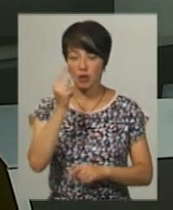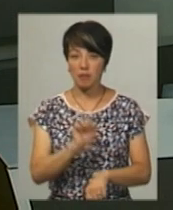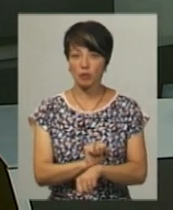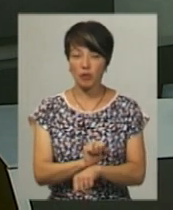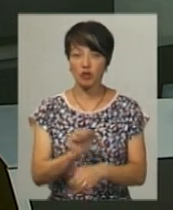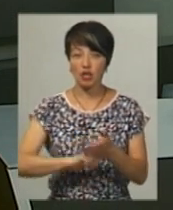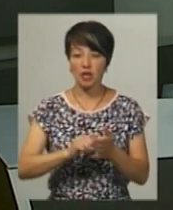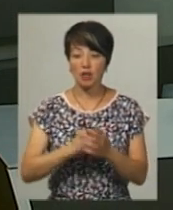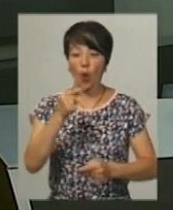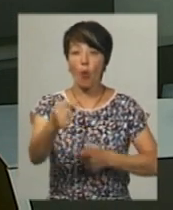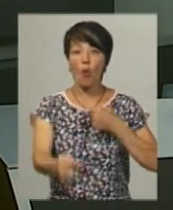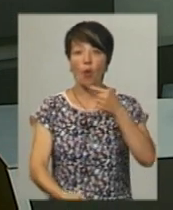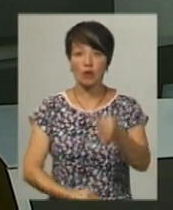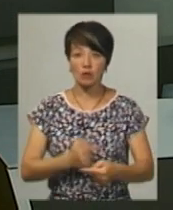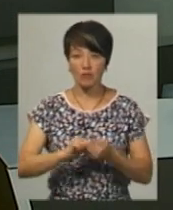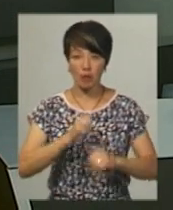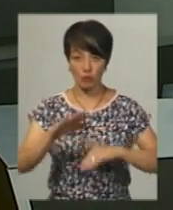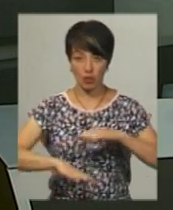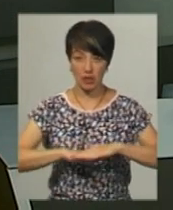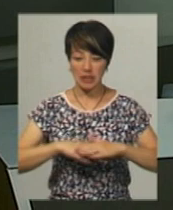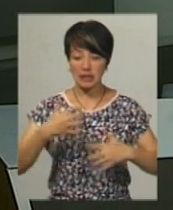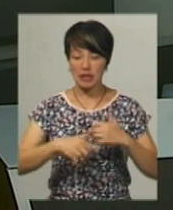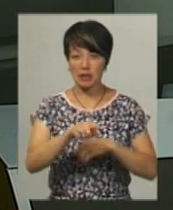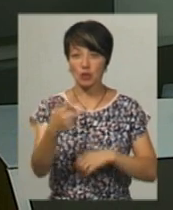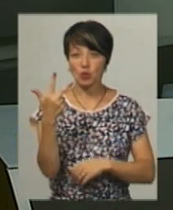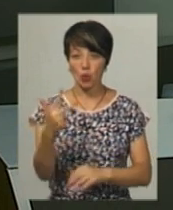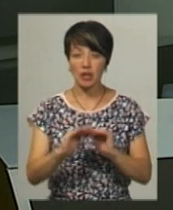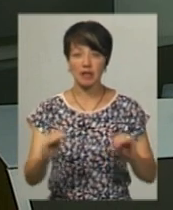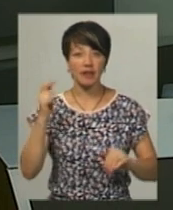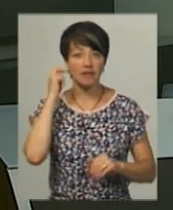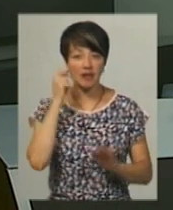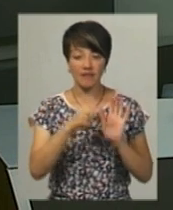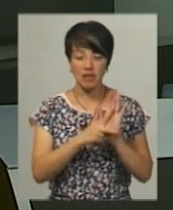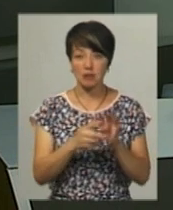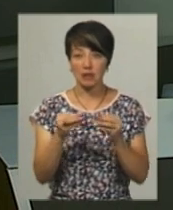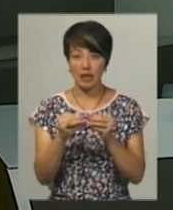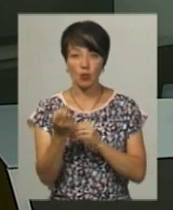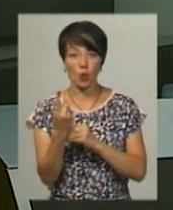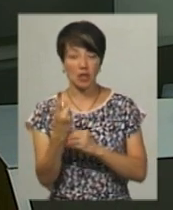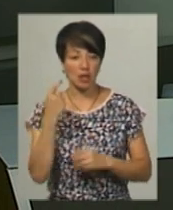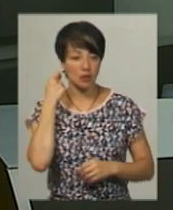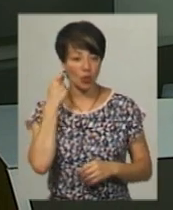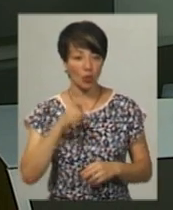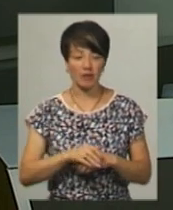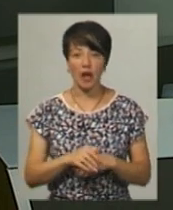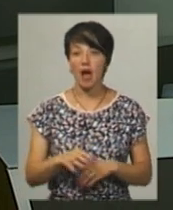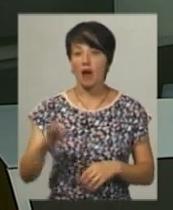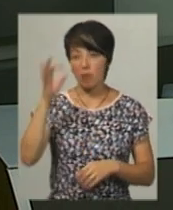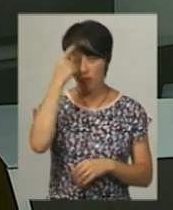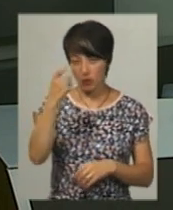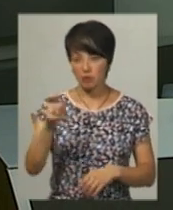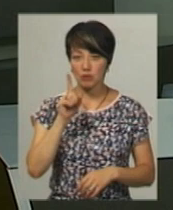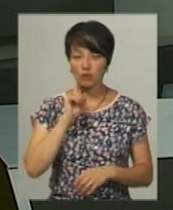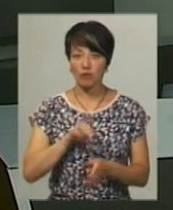зупинки оглядового колеса в Кам'янці-Подільському. Серед них троє дітей віком 8, 10 та 11 років. Про це повідомив